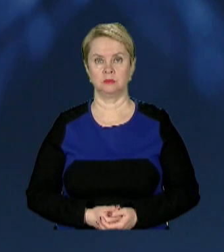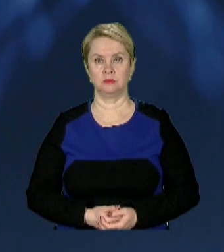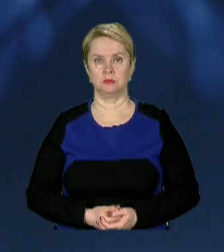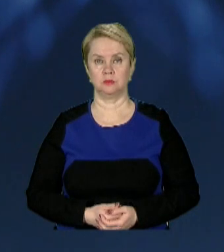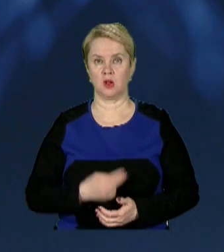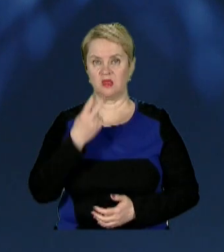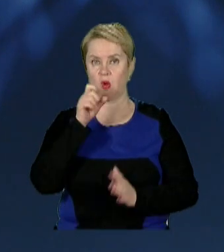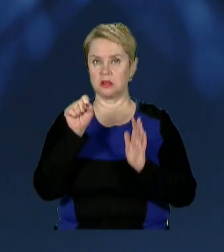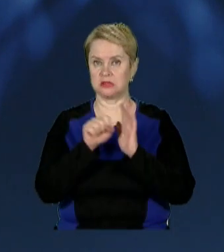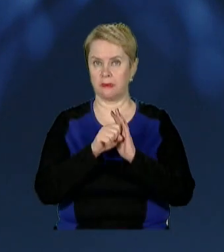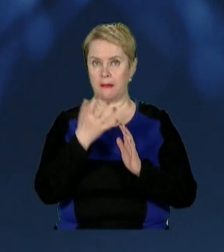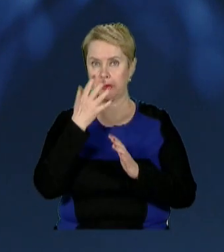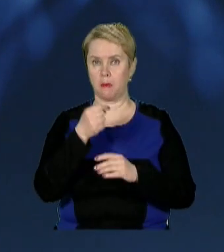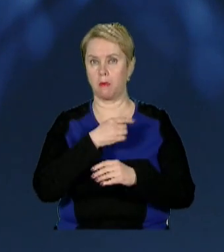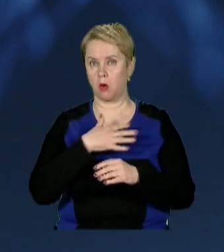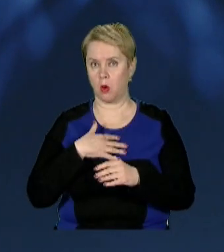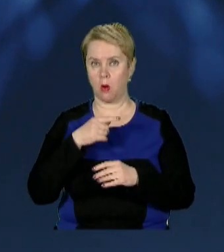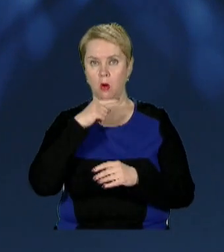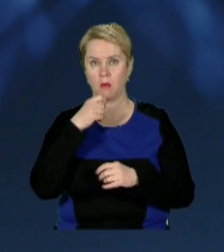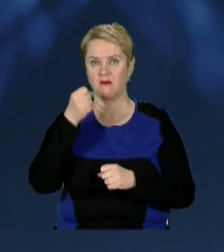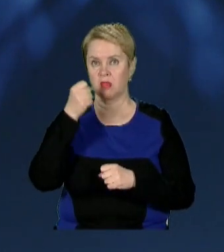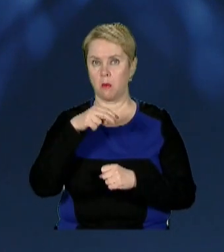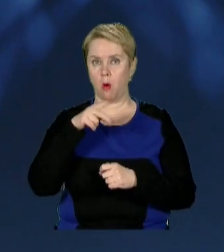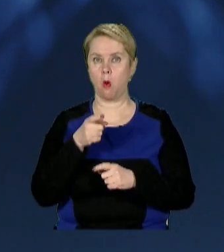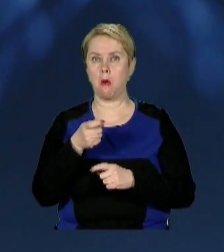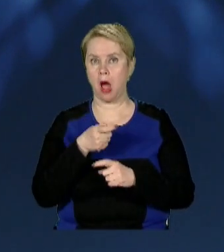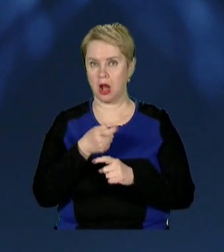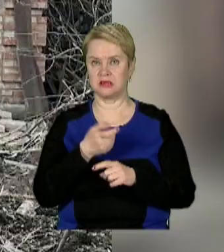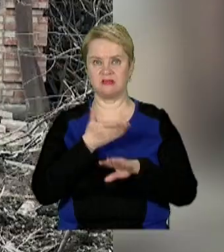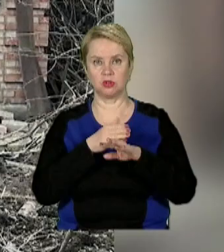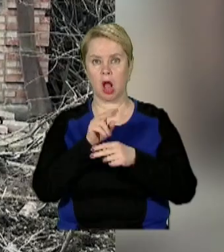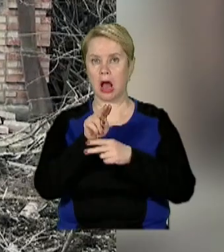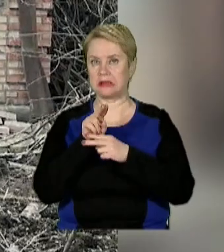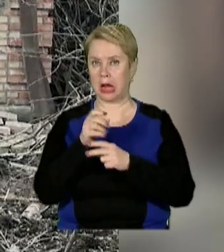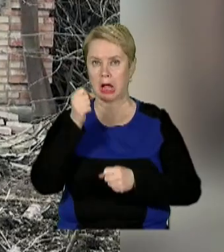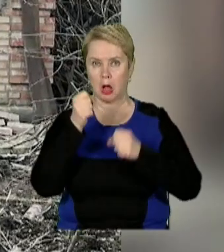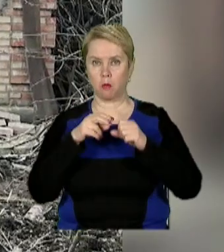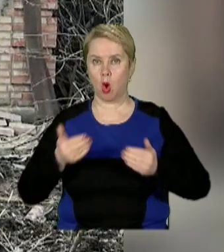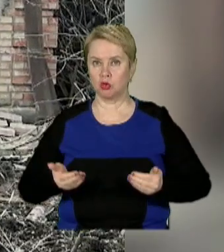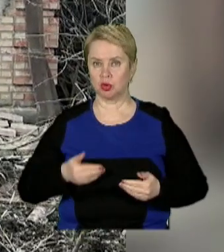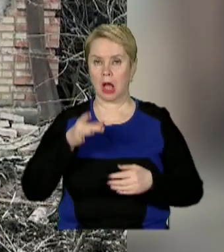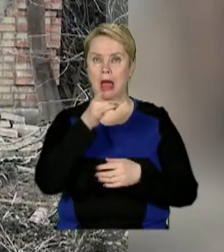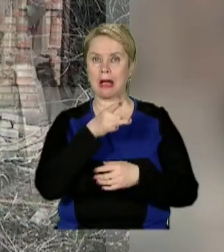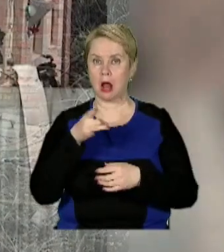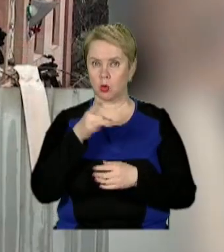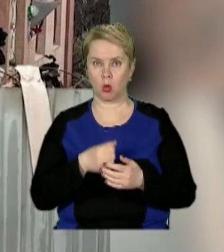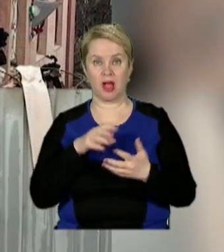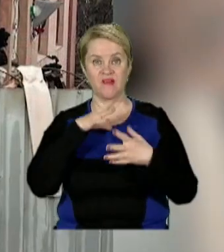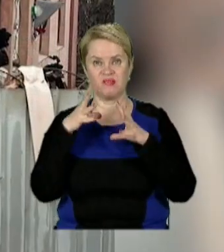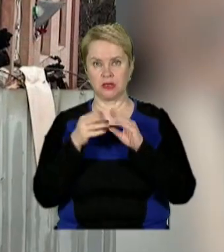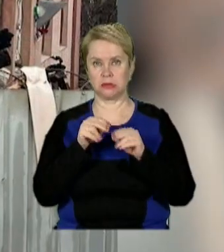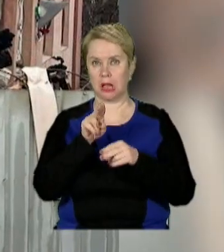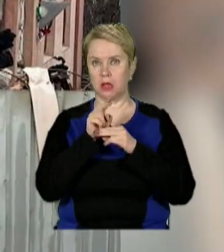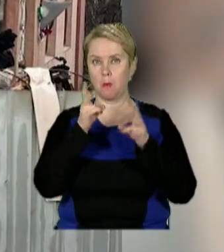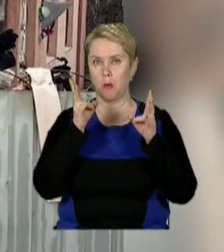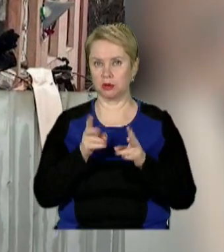Двоє загиблих та п'ятеро поранених окупанти вдарили по марганцю. З важкої артилерії гатили по житлових районах. В результаті